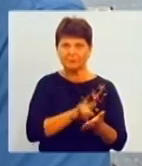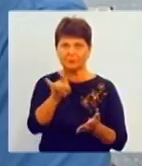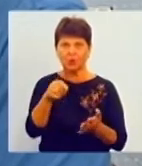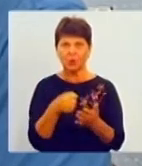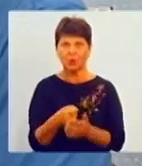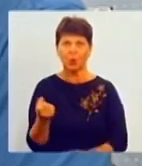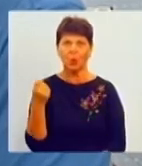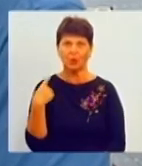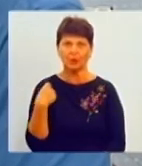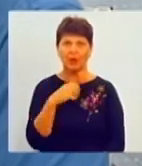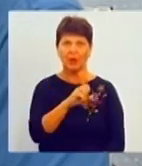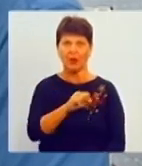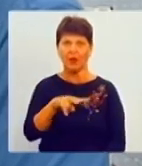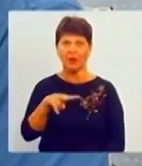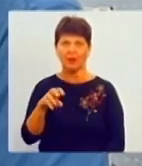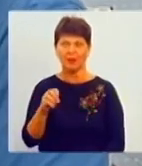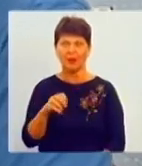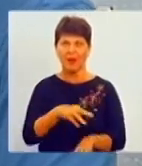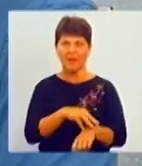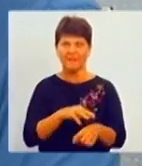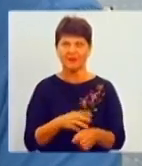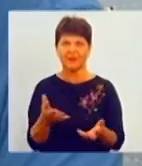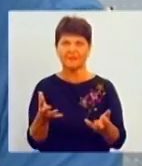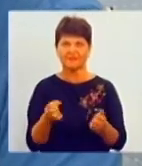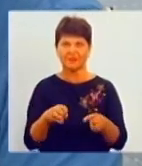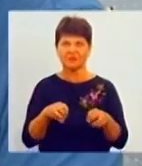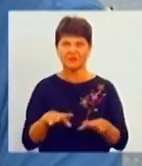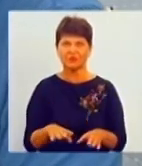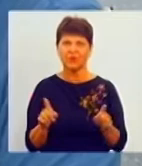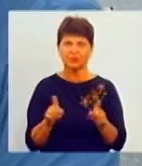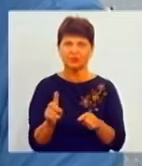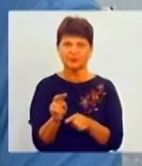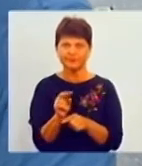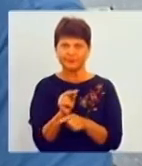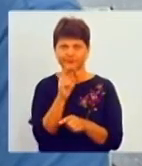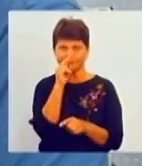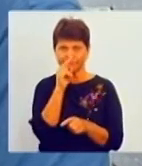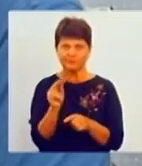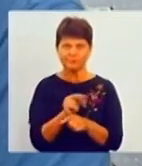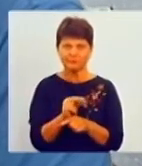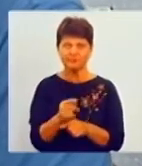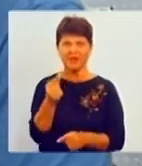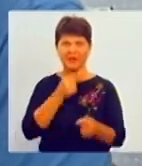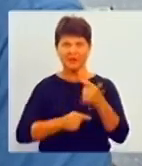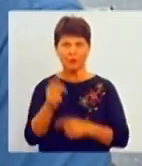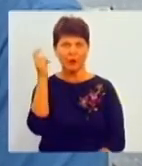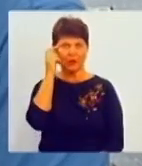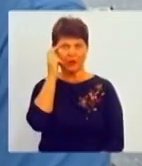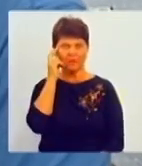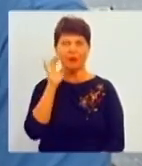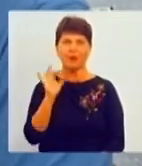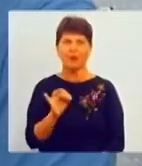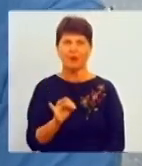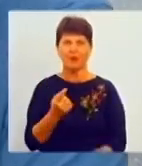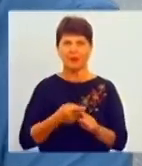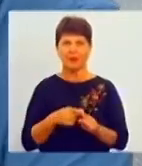капітан прийняв рішення, що все-таки щось там не поладки, вернулися на Київ. І таким чином раз цичартний